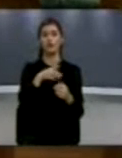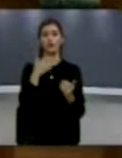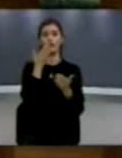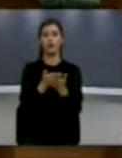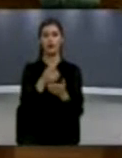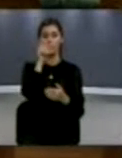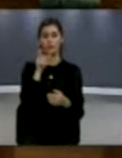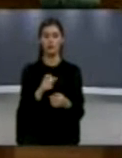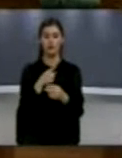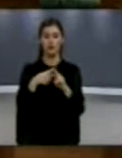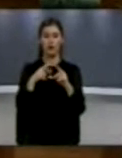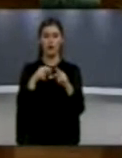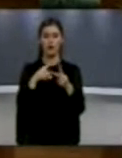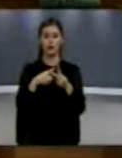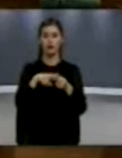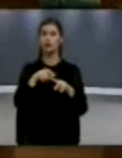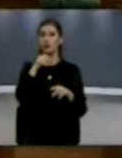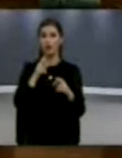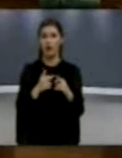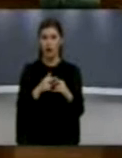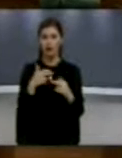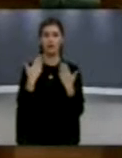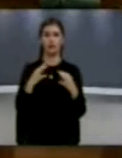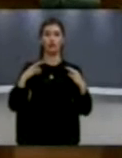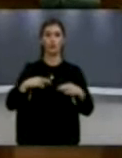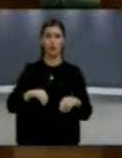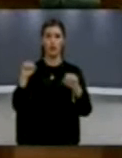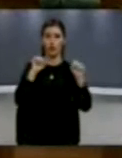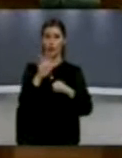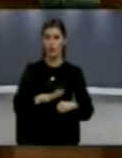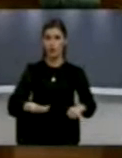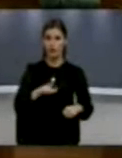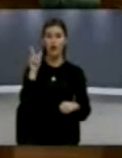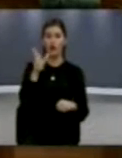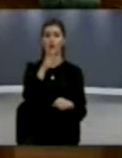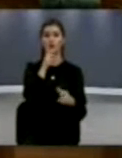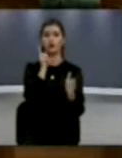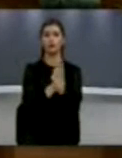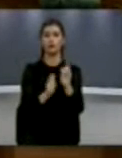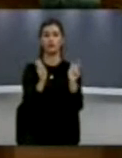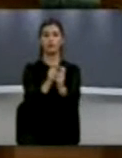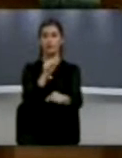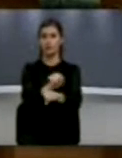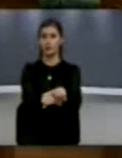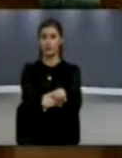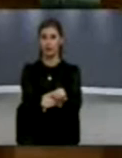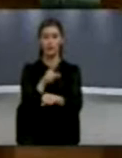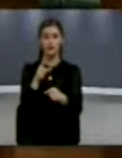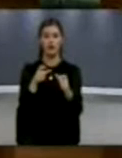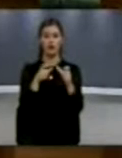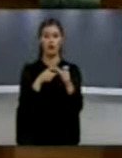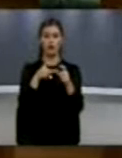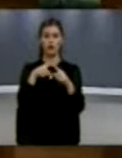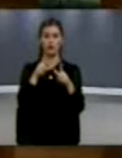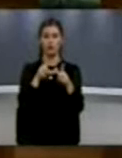rugovës, por shpejt gjendja politike ndryshaj, për shtetit së nënte të burgos të prisit. Në Shtupeci të vogël u përshkatuan